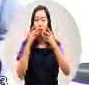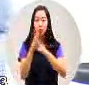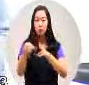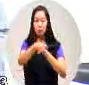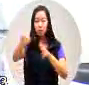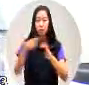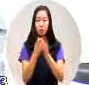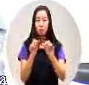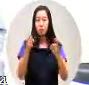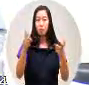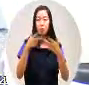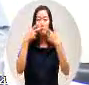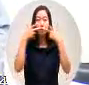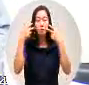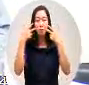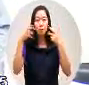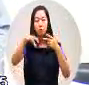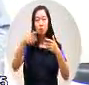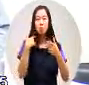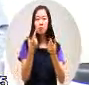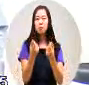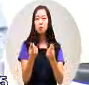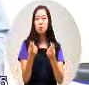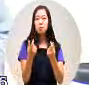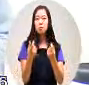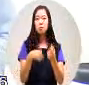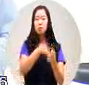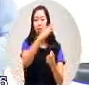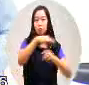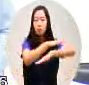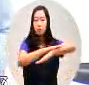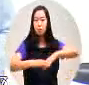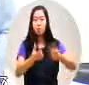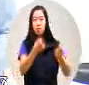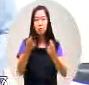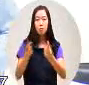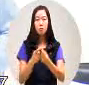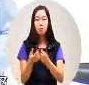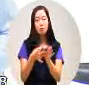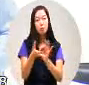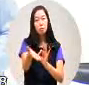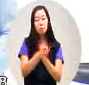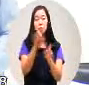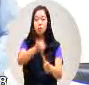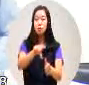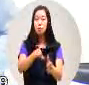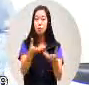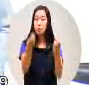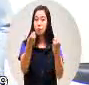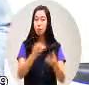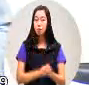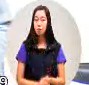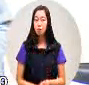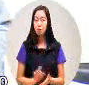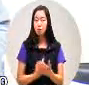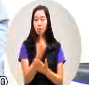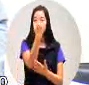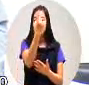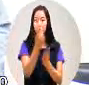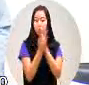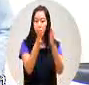非原住民地区也有三坡地啊也是伊林用地啊你为什么不开法不时开法